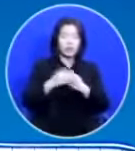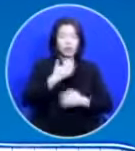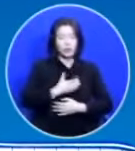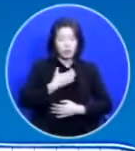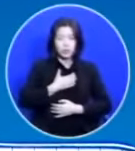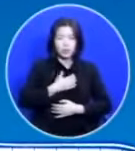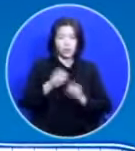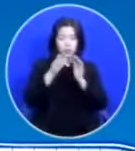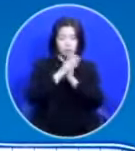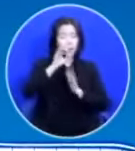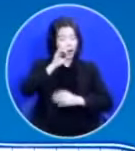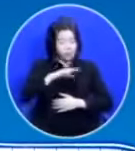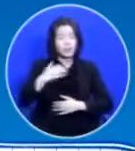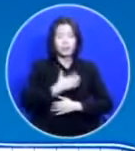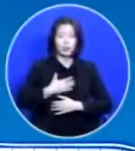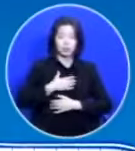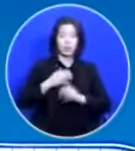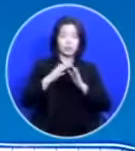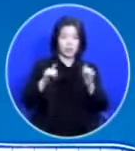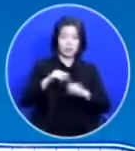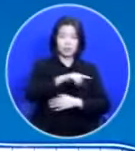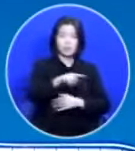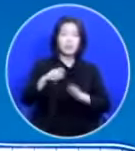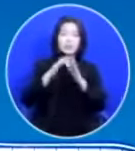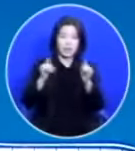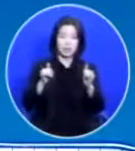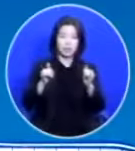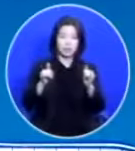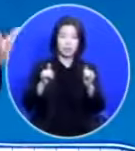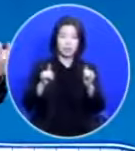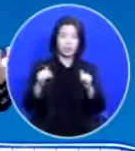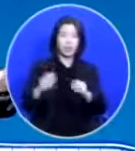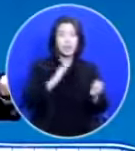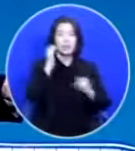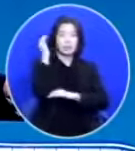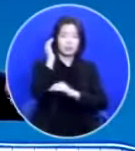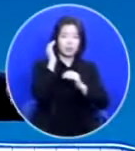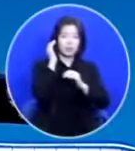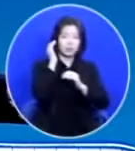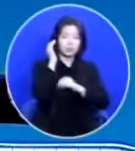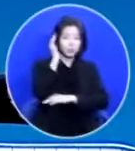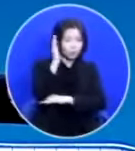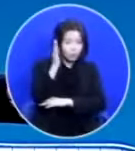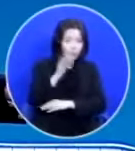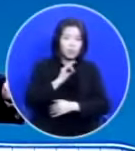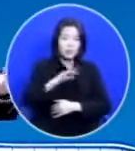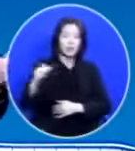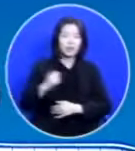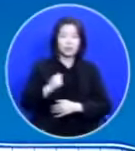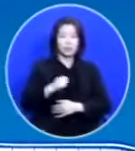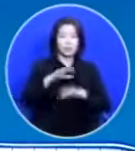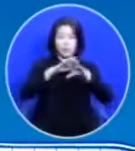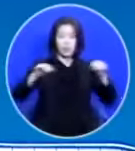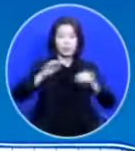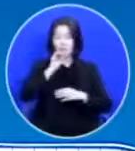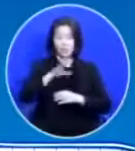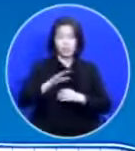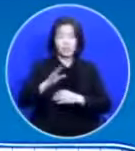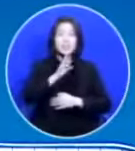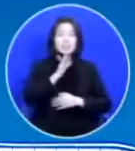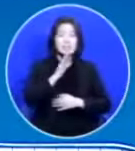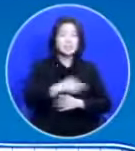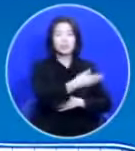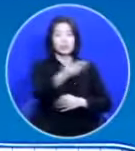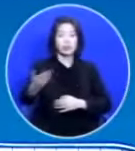돼서 괴로운 사람 이런 분들은 설교만 가지고 해결이 안 됩니다 실제로 이번 주간에 여러분이